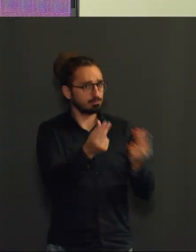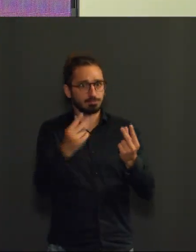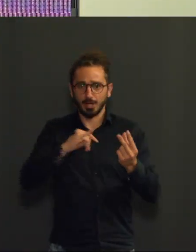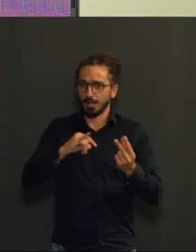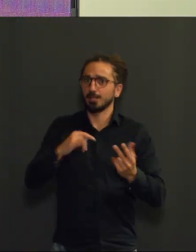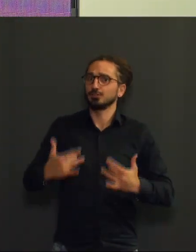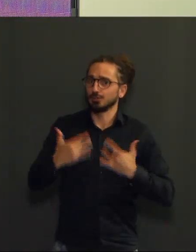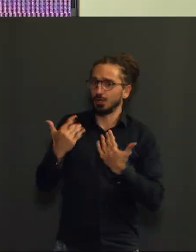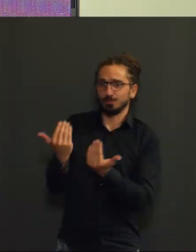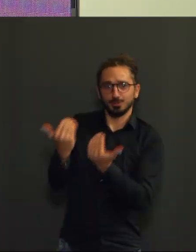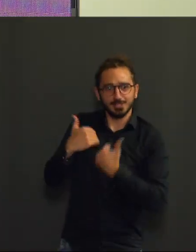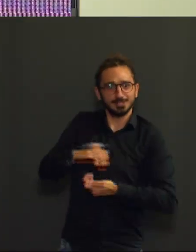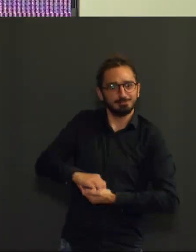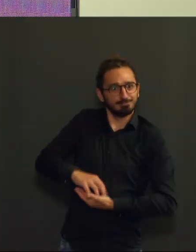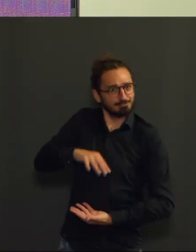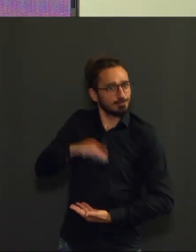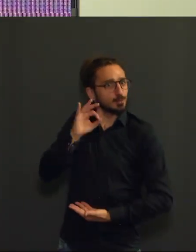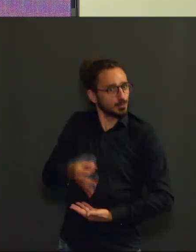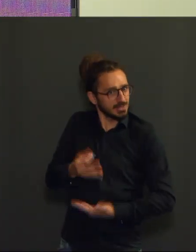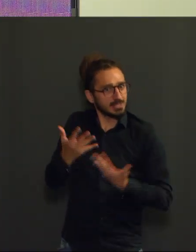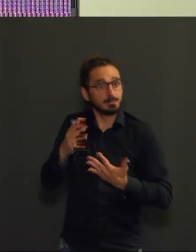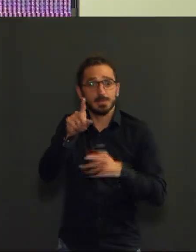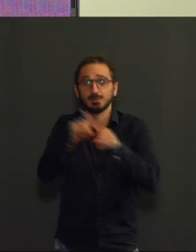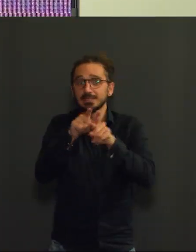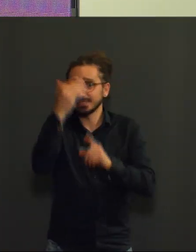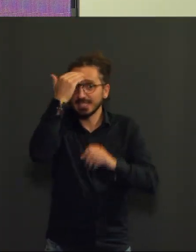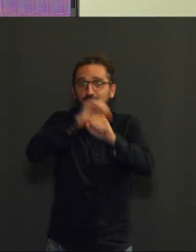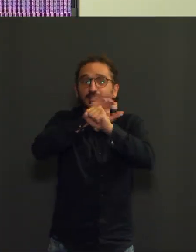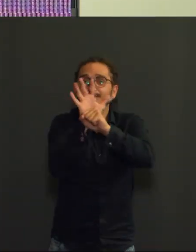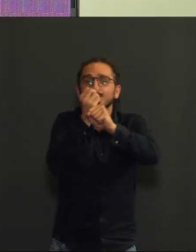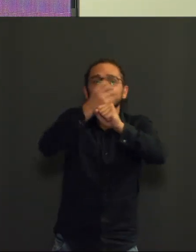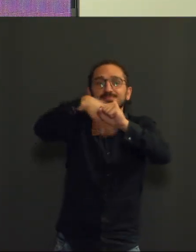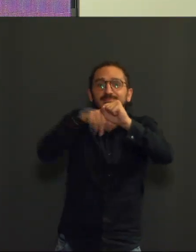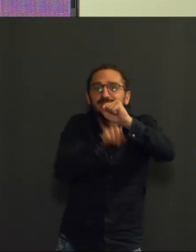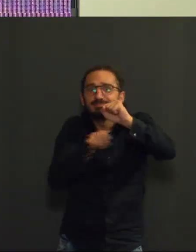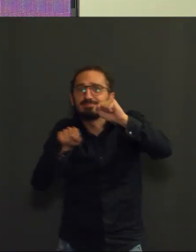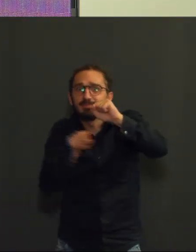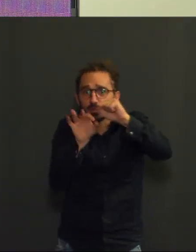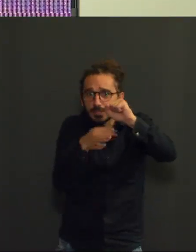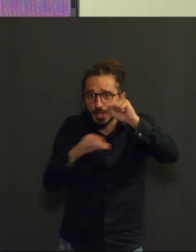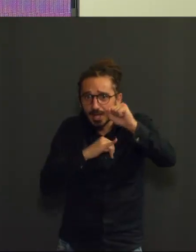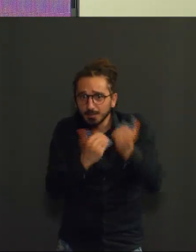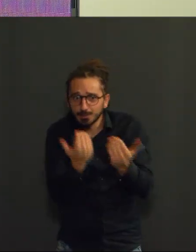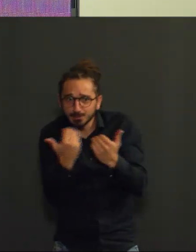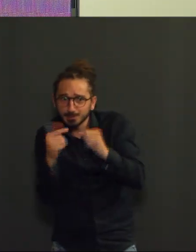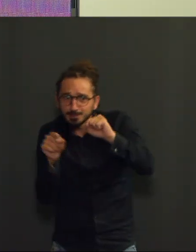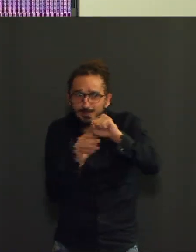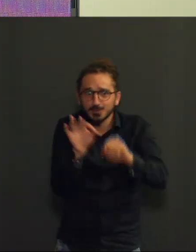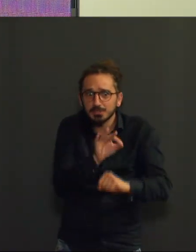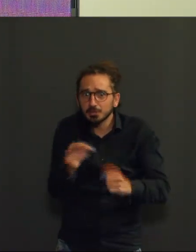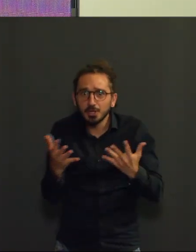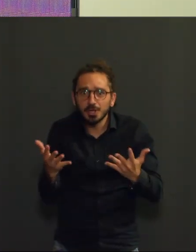nouvelle, concernant les variants qui nous préoccupent depuis un certain temps. C'est une bonne nouvelle parce que cela